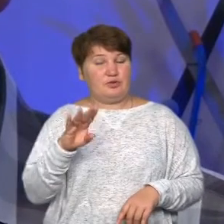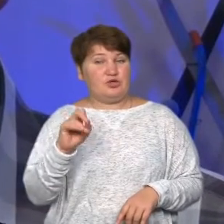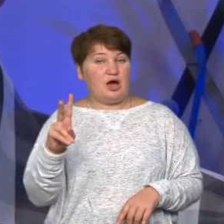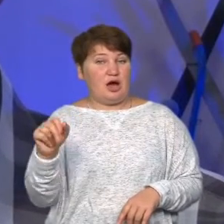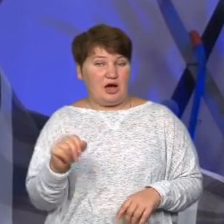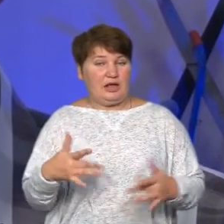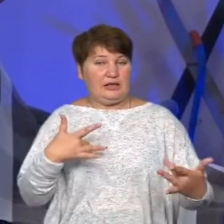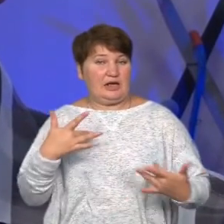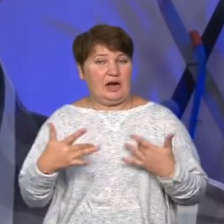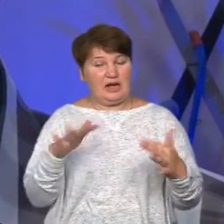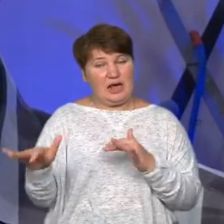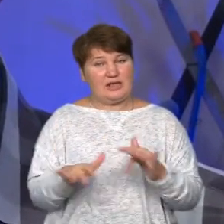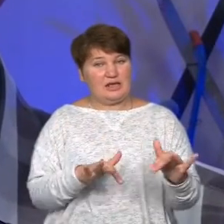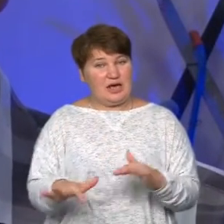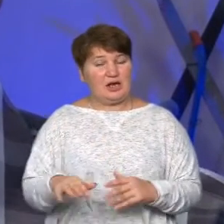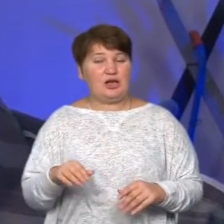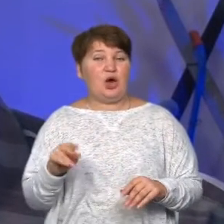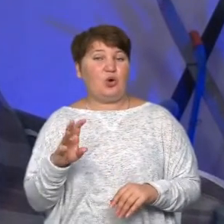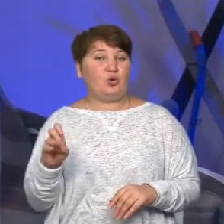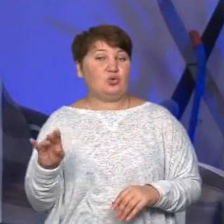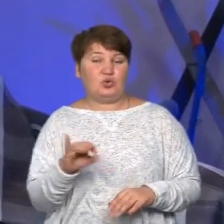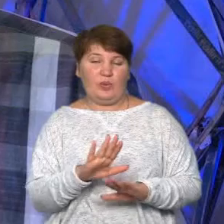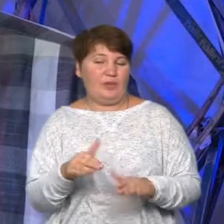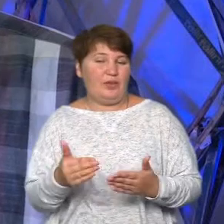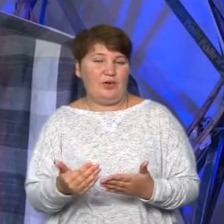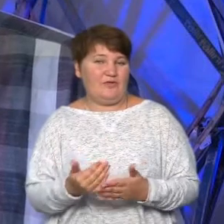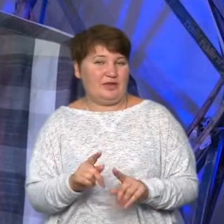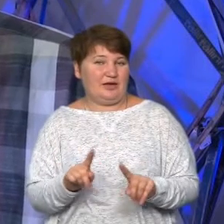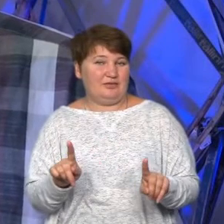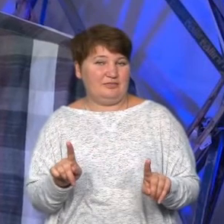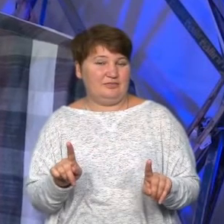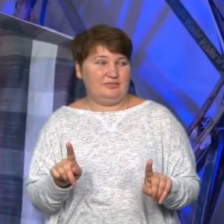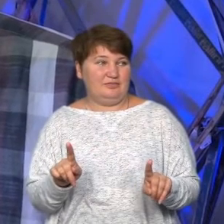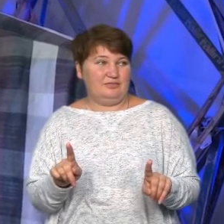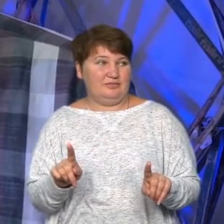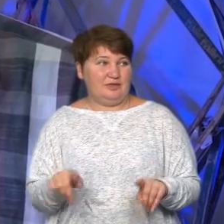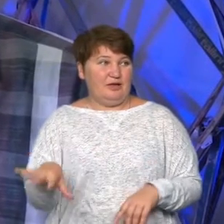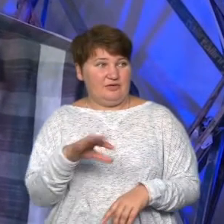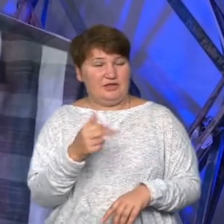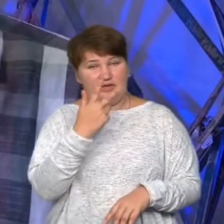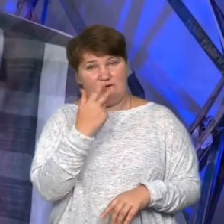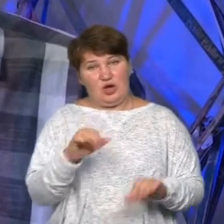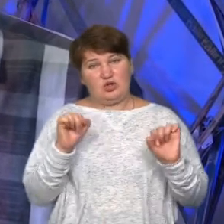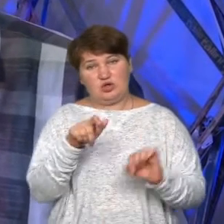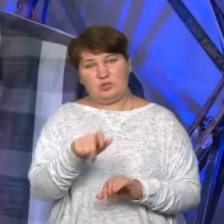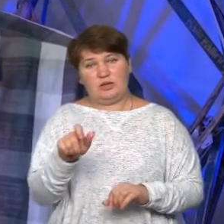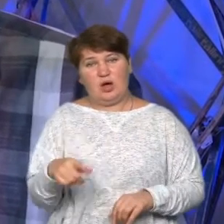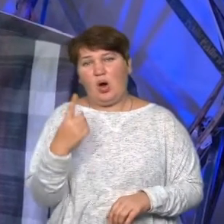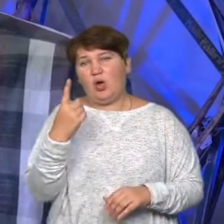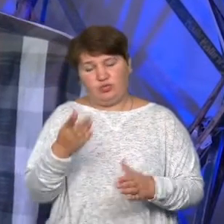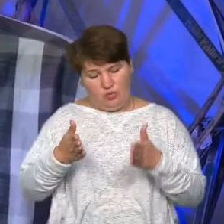театральна діяльність для коледжу – не новинка. Чомусь всі звикли, що спортсмени – це такі однобокі